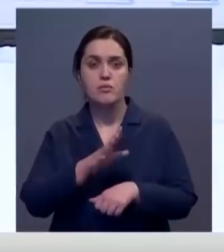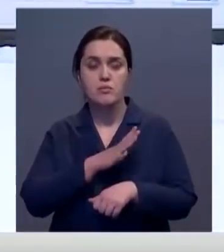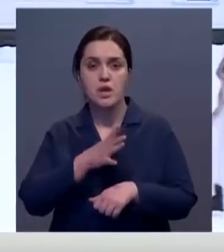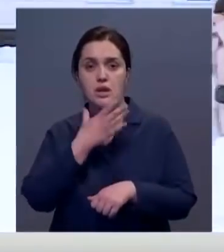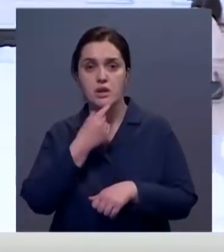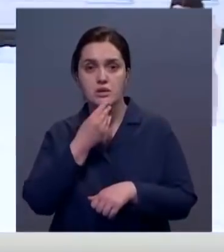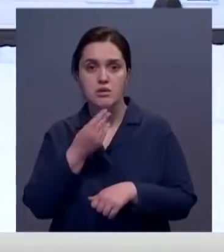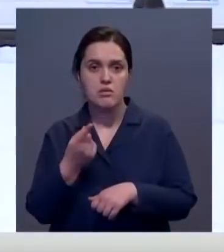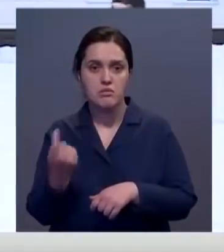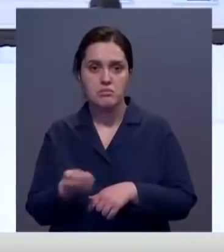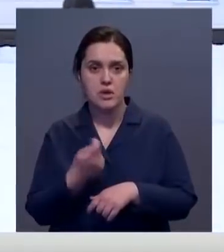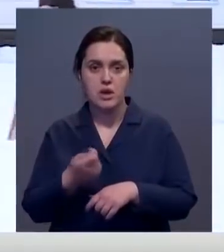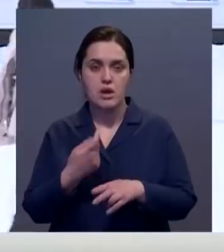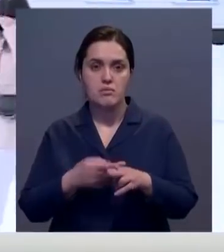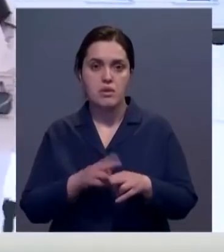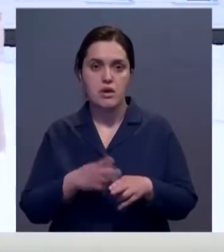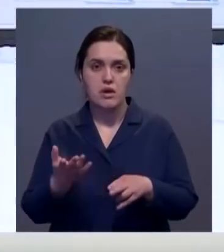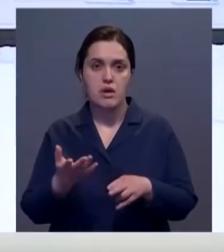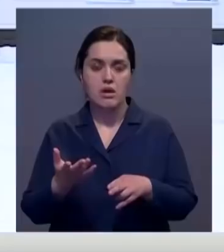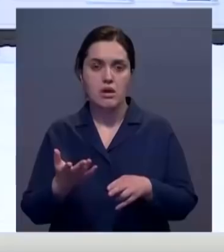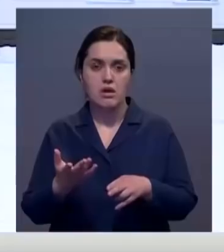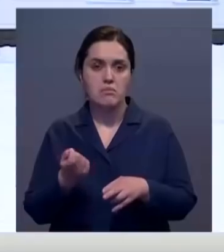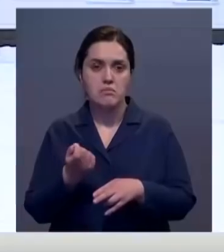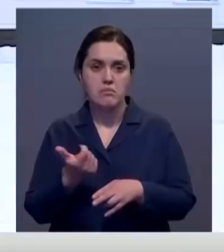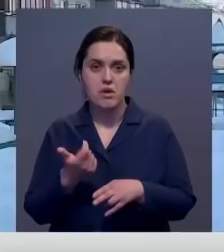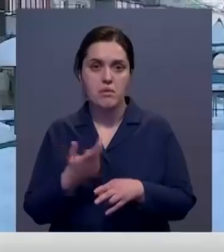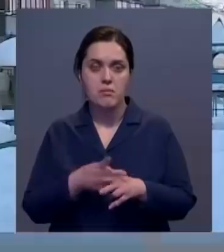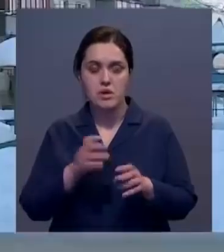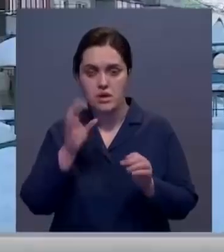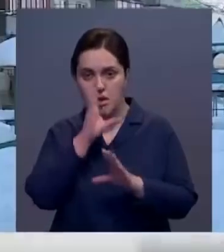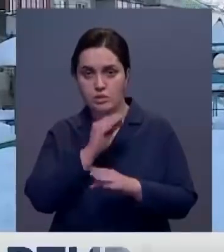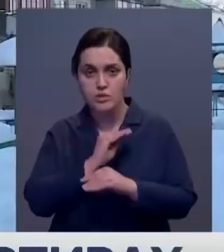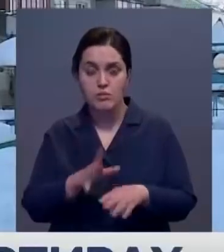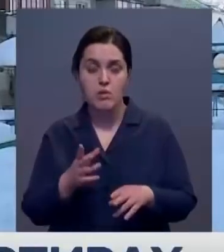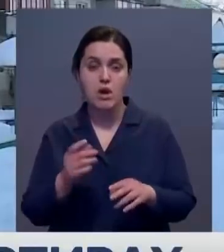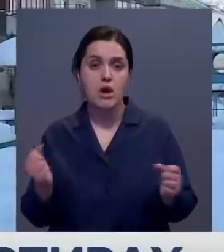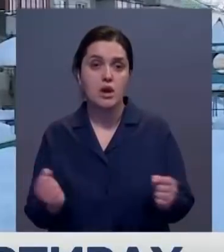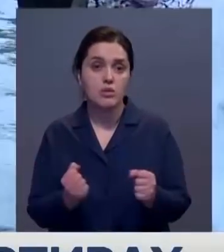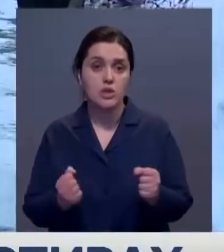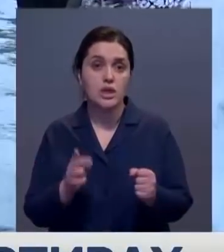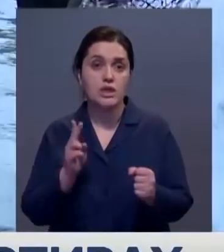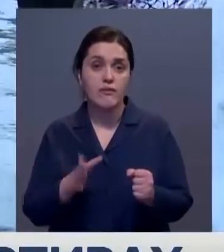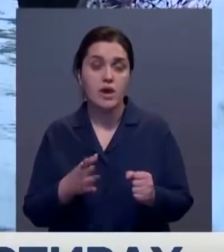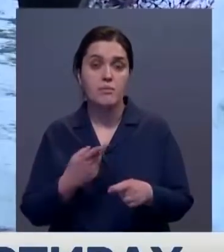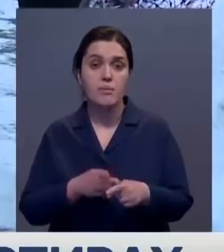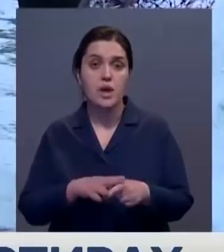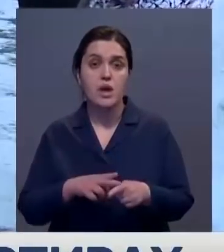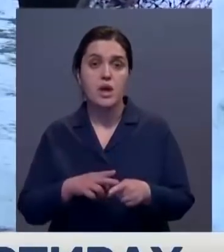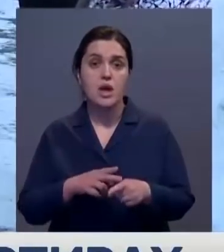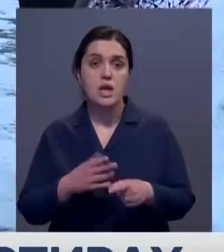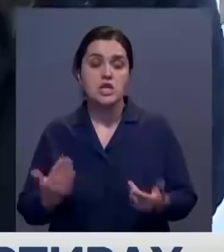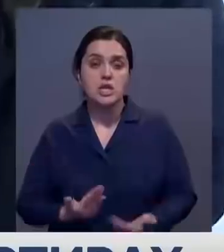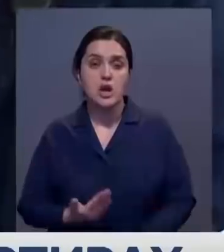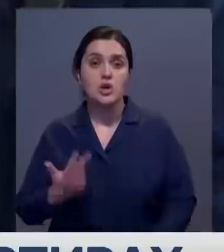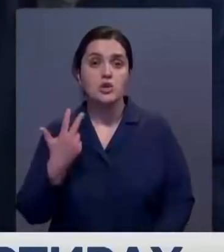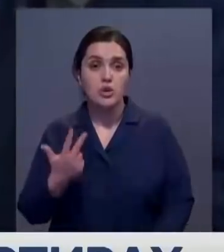-то 80 тысяч с квартиры надо было собрать. Они не смогли потянуть. Вместе с тем в холодных квартирах вынуждены зимовать и жильцы трех